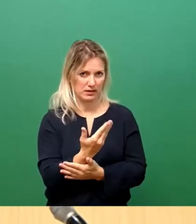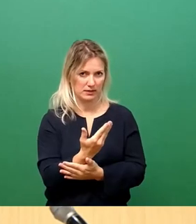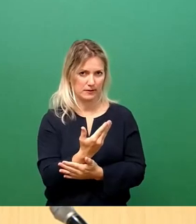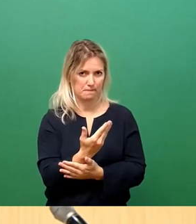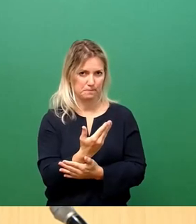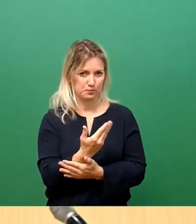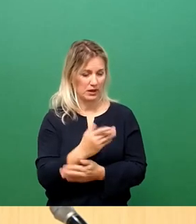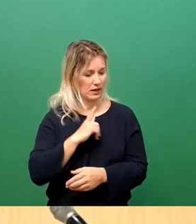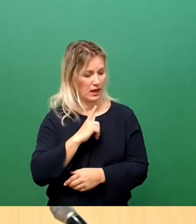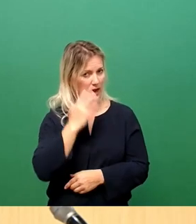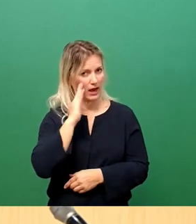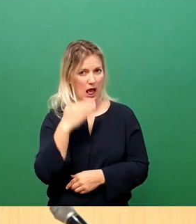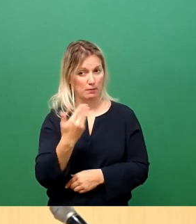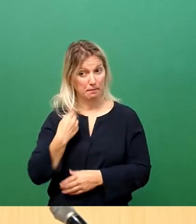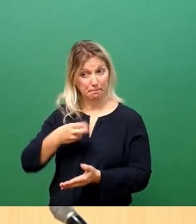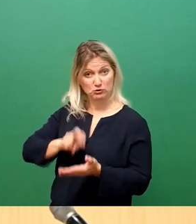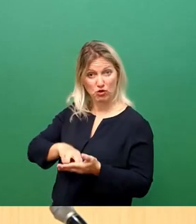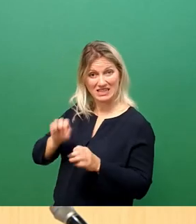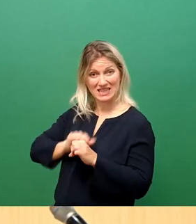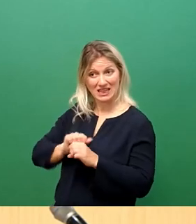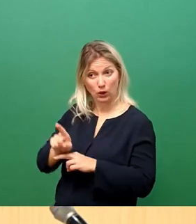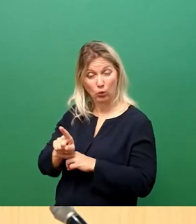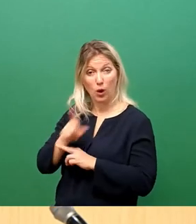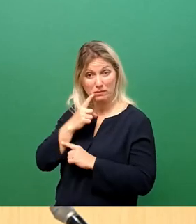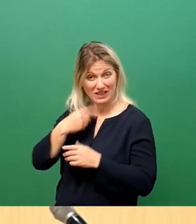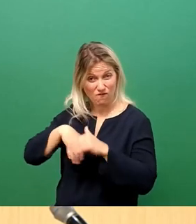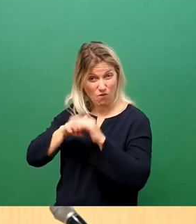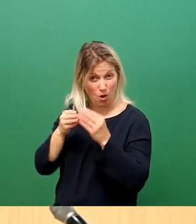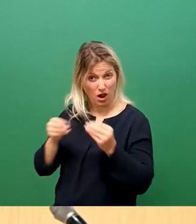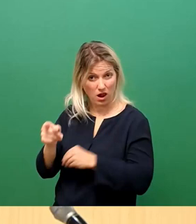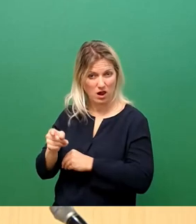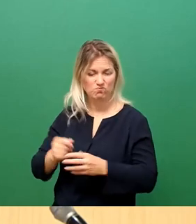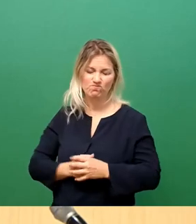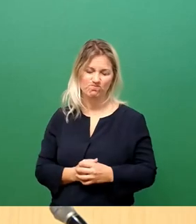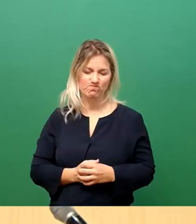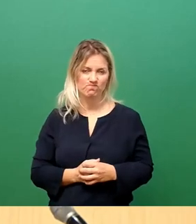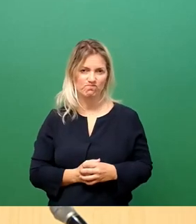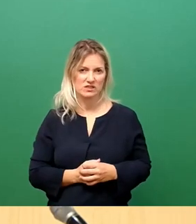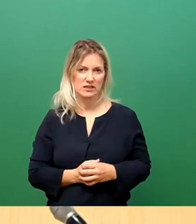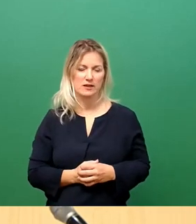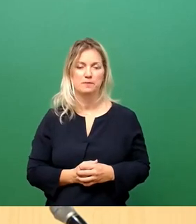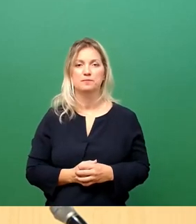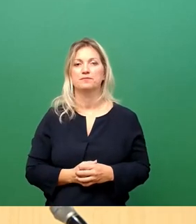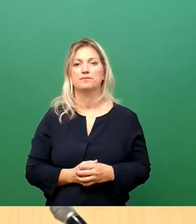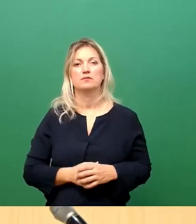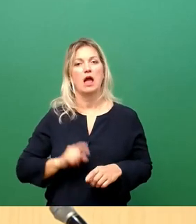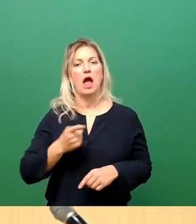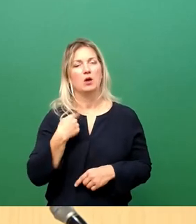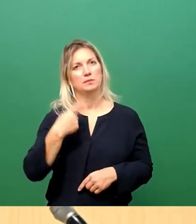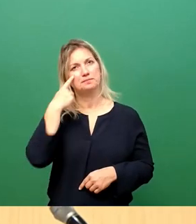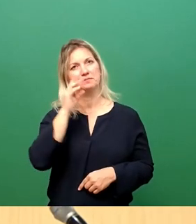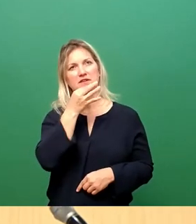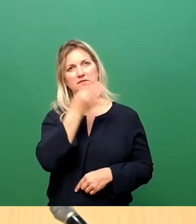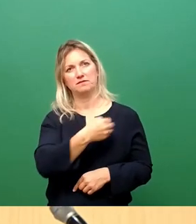da eine Bestandssanierung eine sinnvolle Lösung ist. Und ich stelle mir tatsächlich auch die Frage, ob man auf